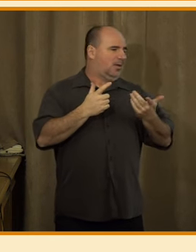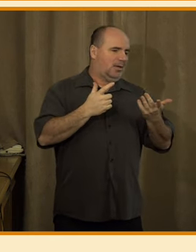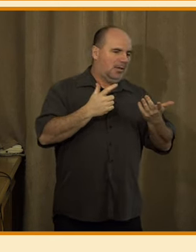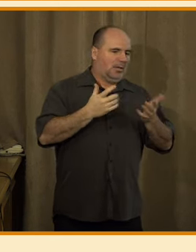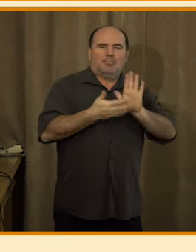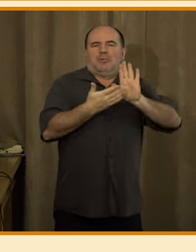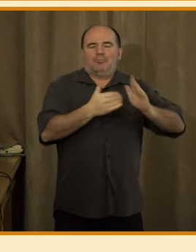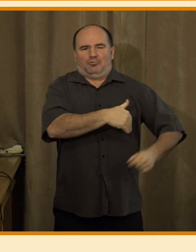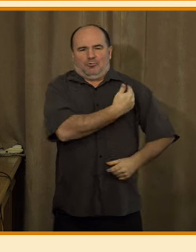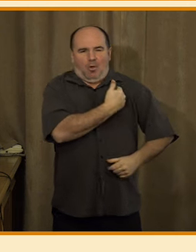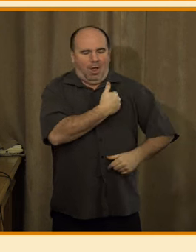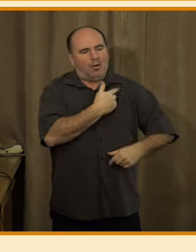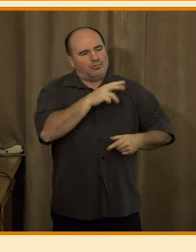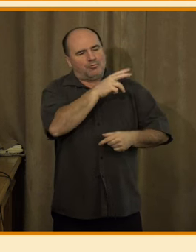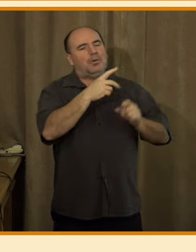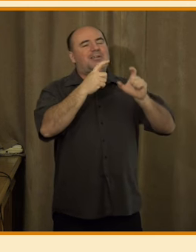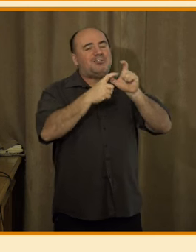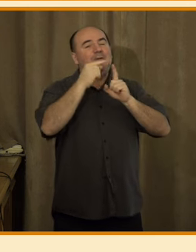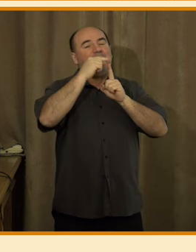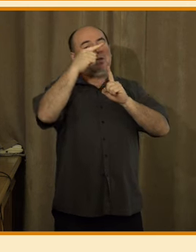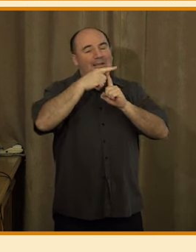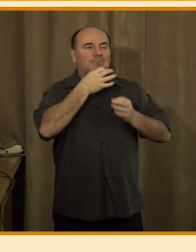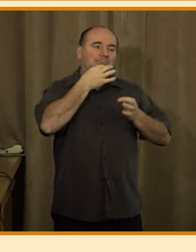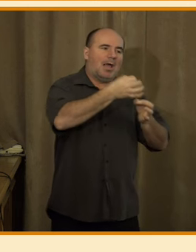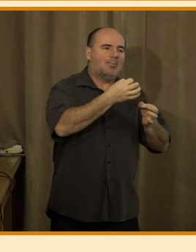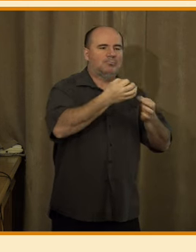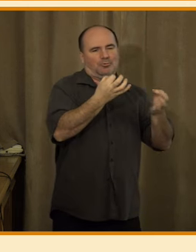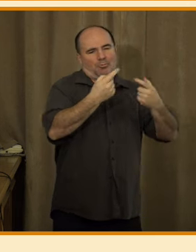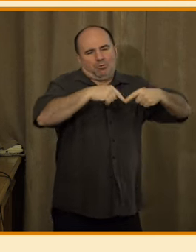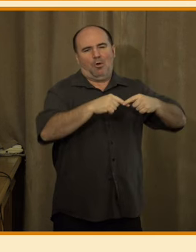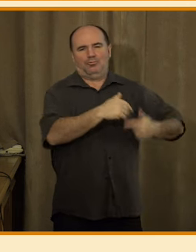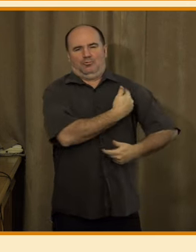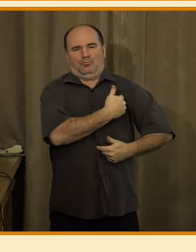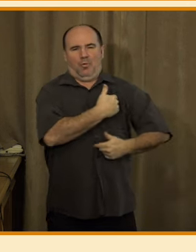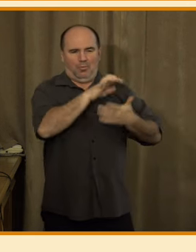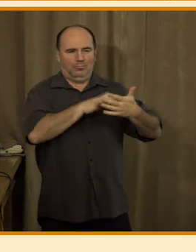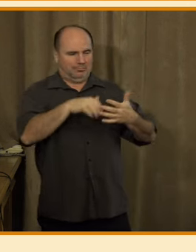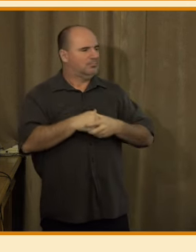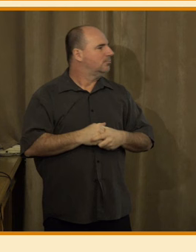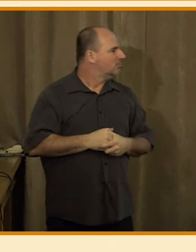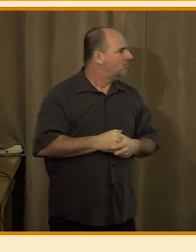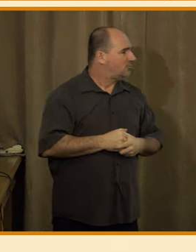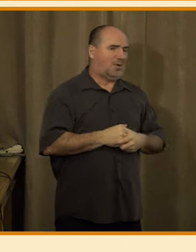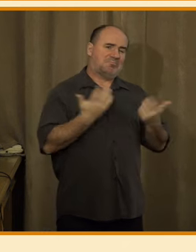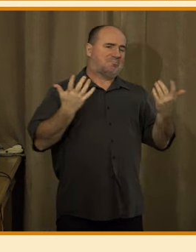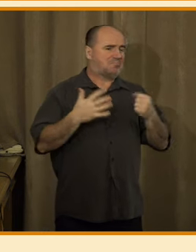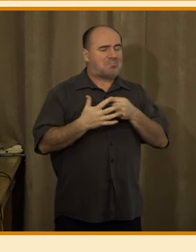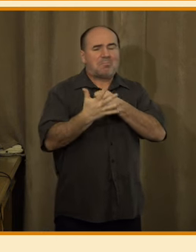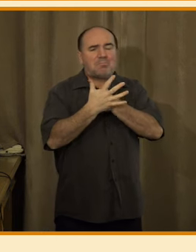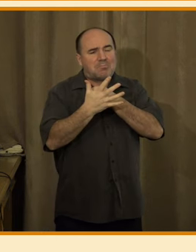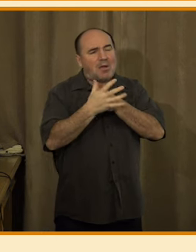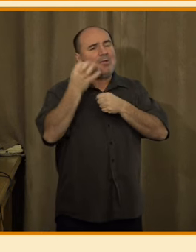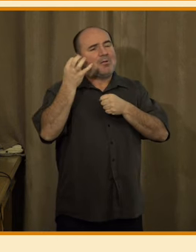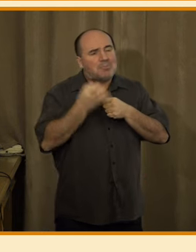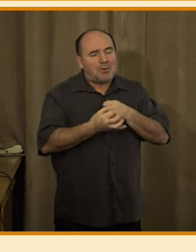ale jako třeba společníka, tam byla taky taková hypotéza, ho vlastně nevyužívá velké množství lidí, jenom 15% lidí řeklo, že aspoň ho